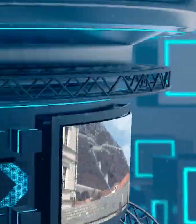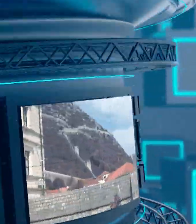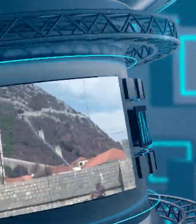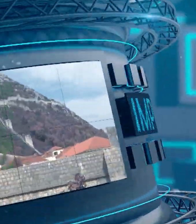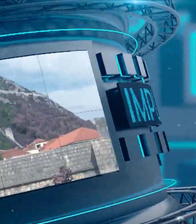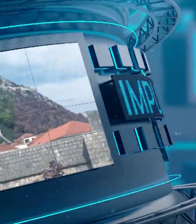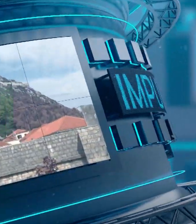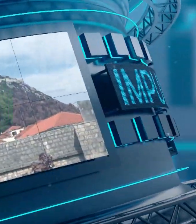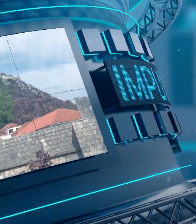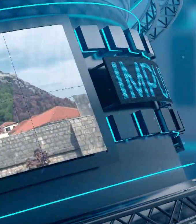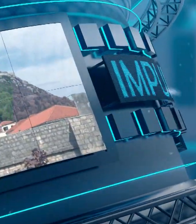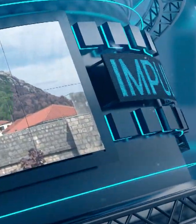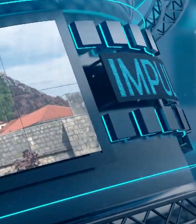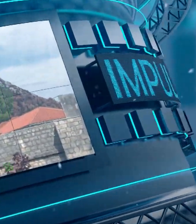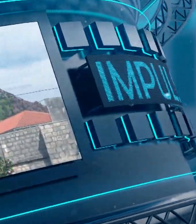МУЗЫКАЛЬНАЯ